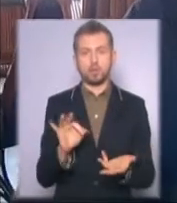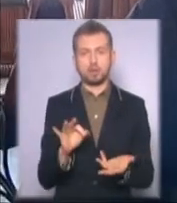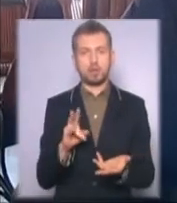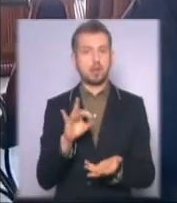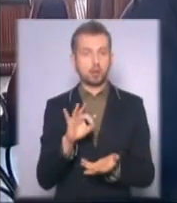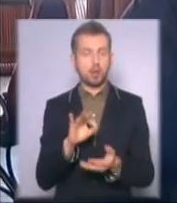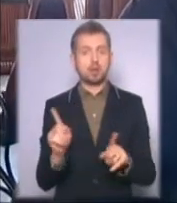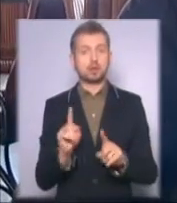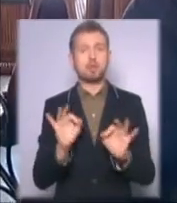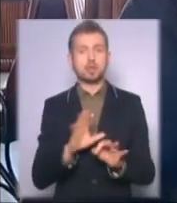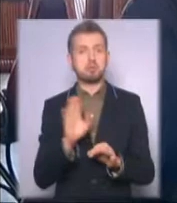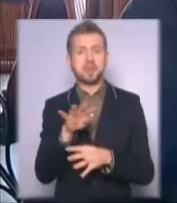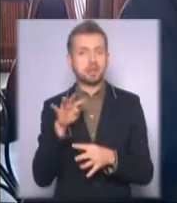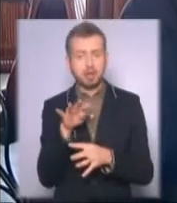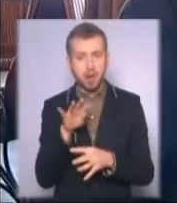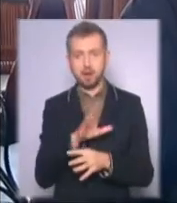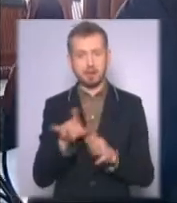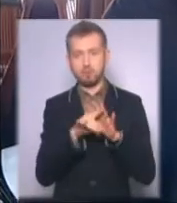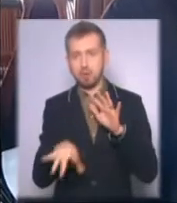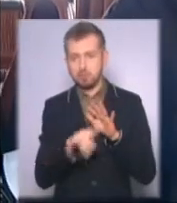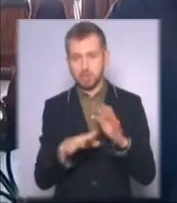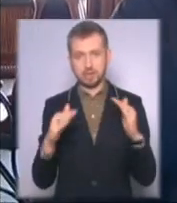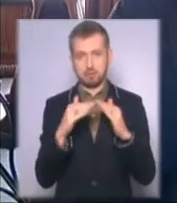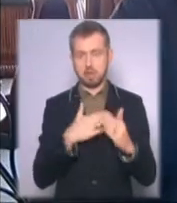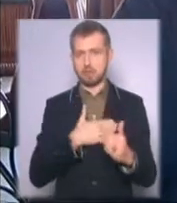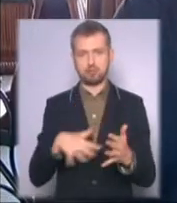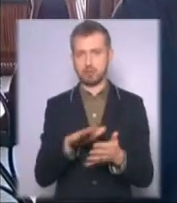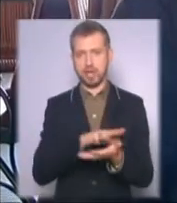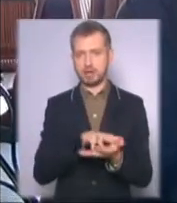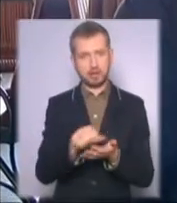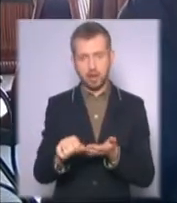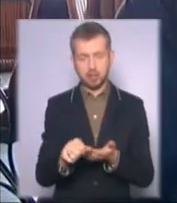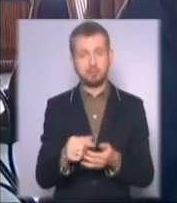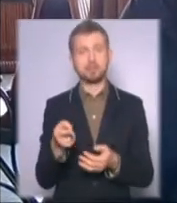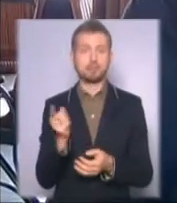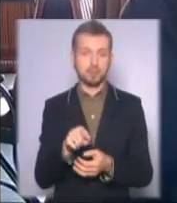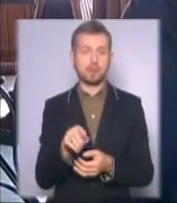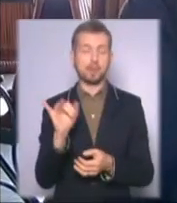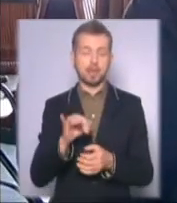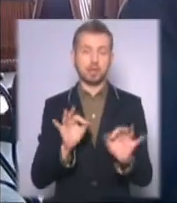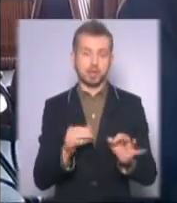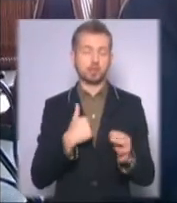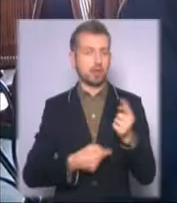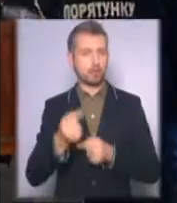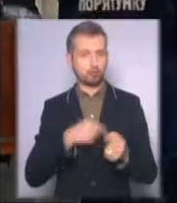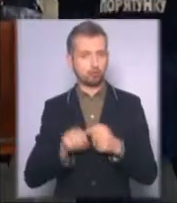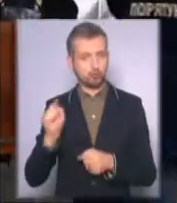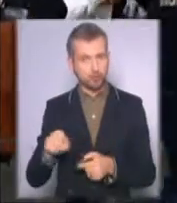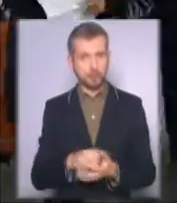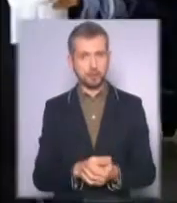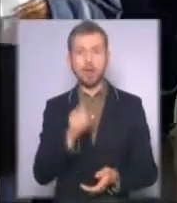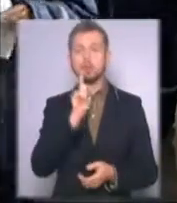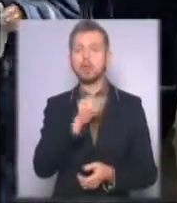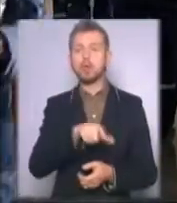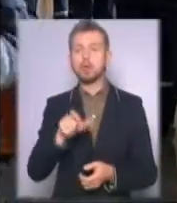щоб хоч не стріляли в нас, не бомбили, будь-які будь не розгоріли. А тоді, звісно, я повернуся туди. А поки